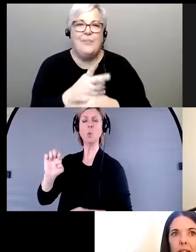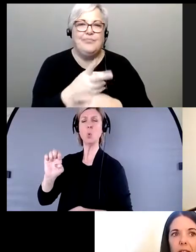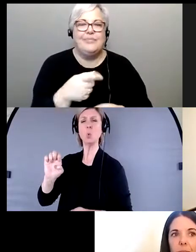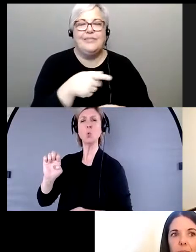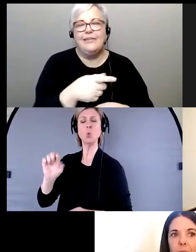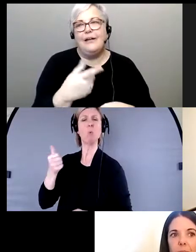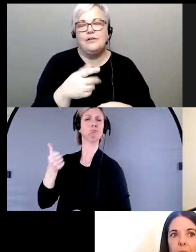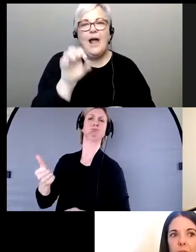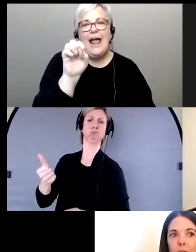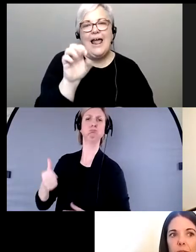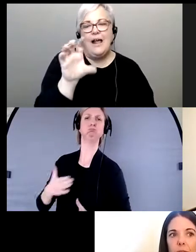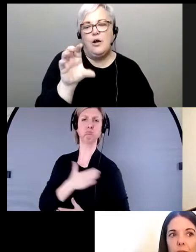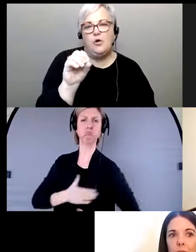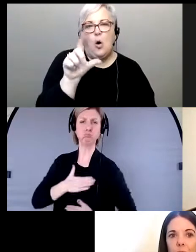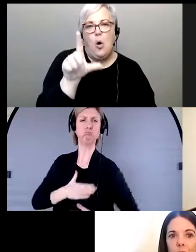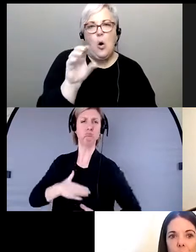je pense,